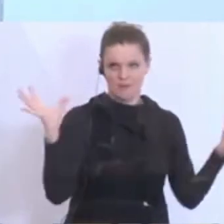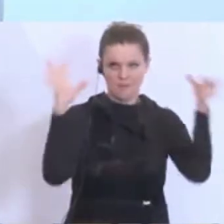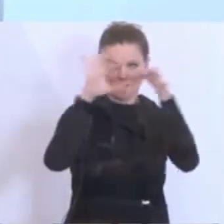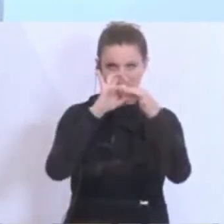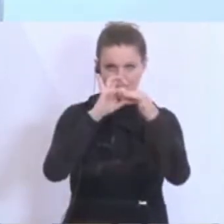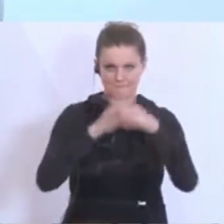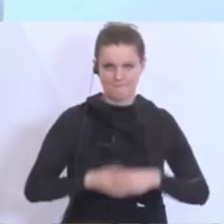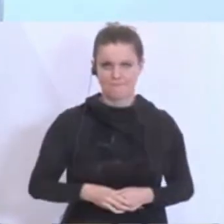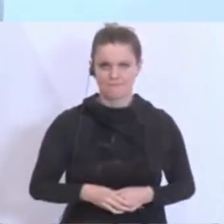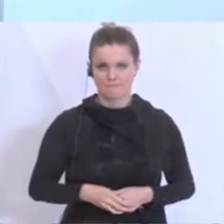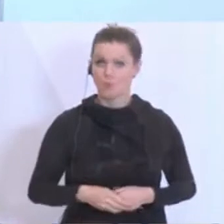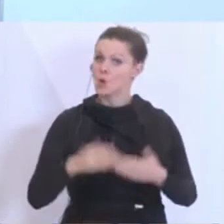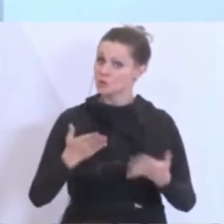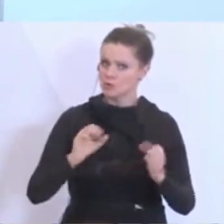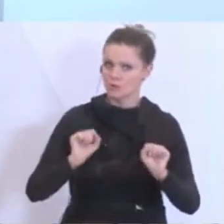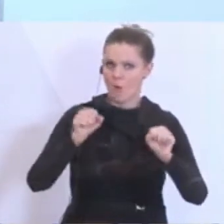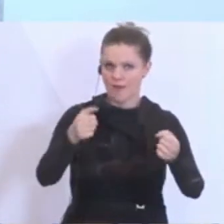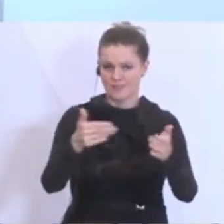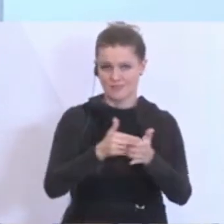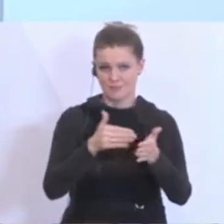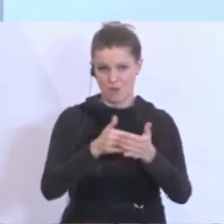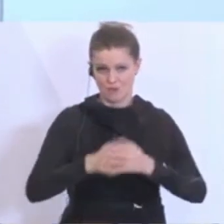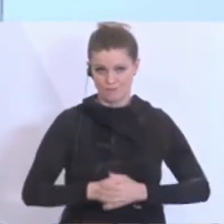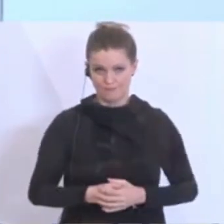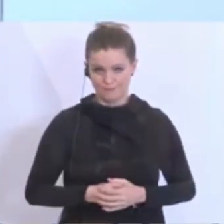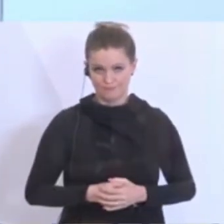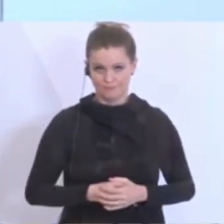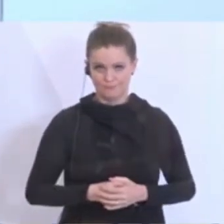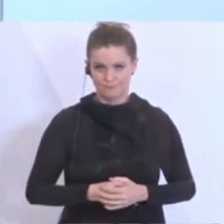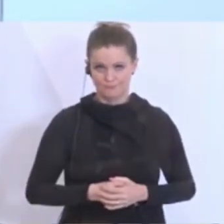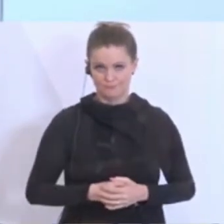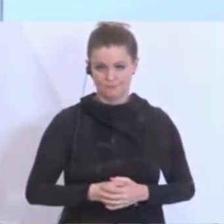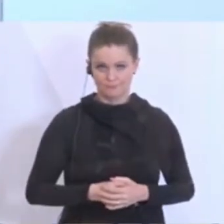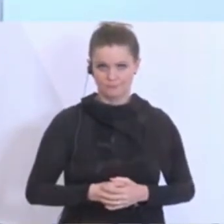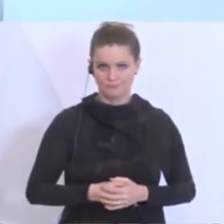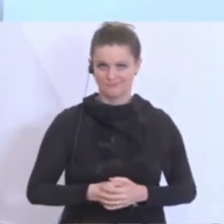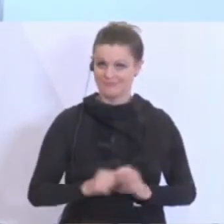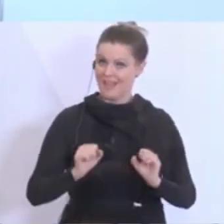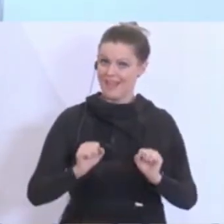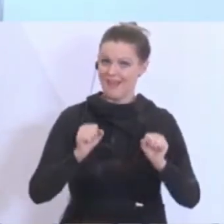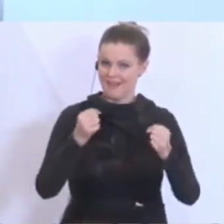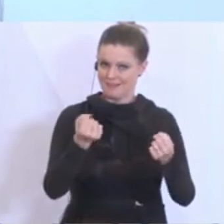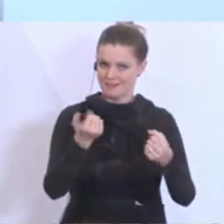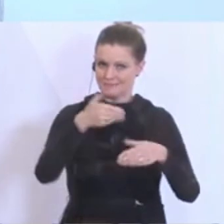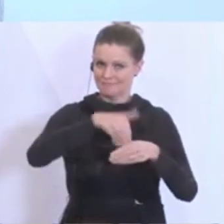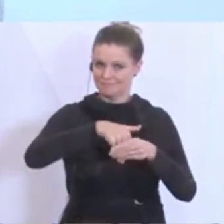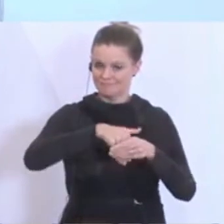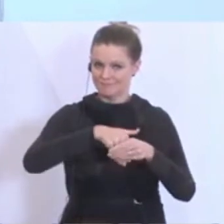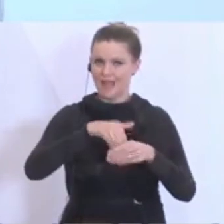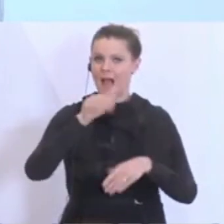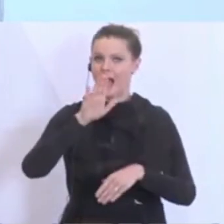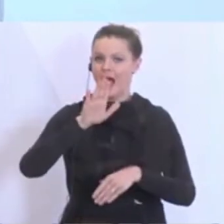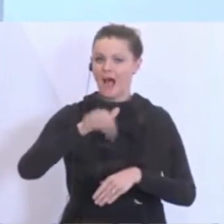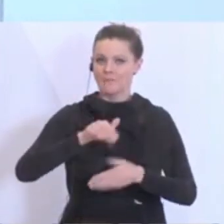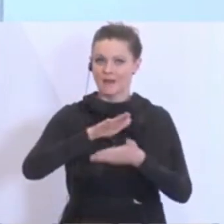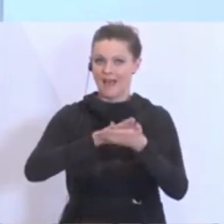was wir für diesen Einsatz brauchen. Im Einsatz ist somit dann ab Anfang Mai